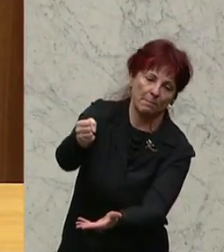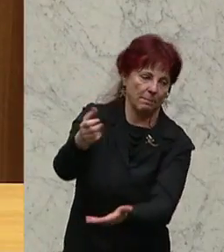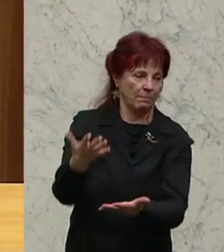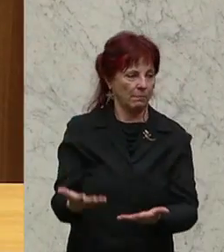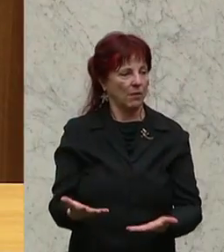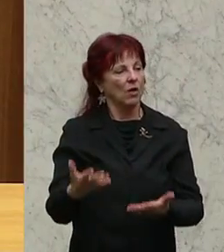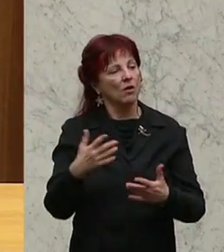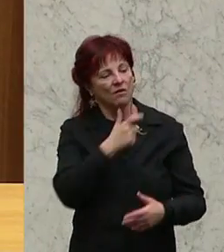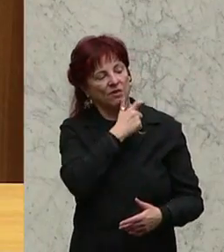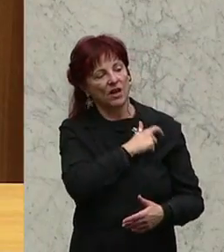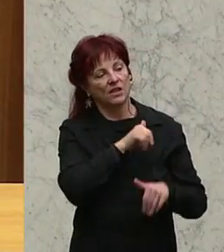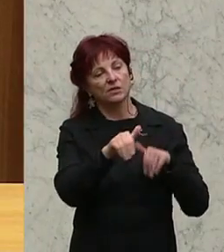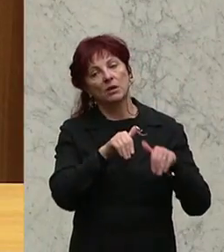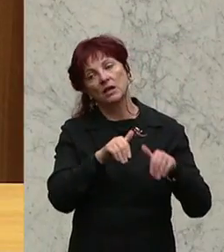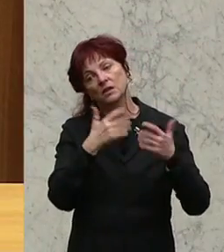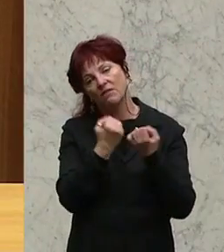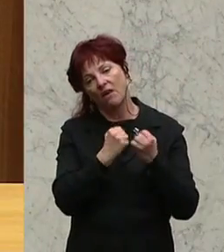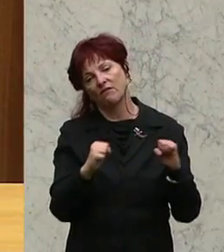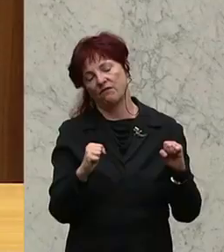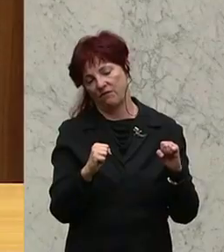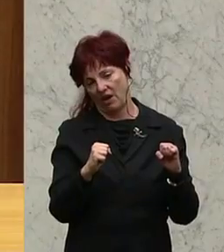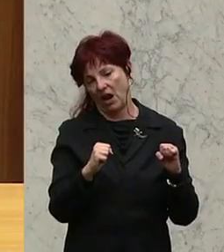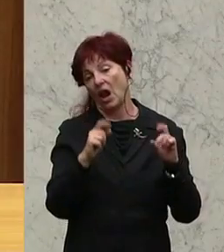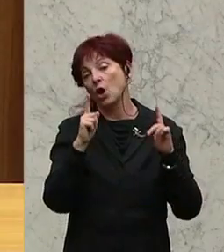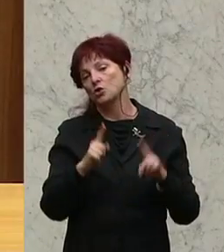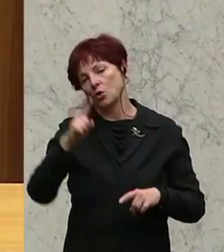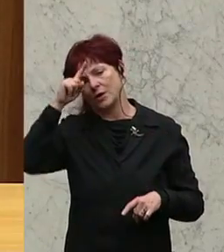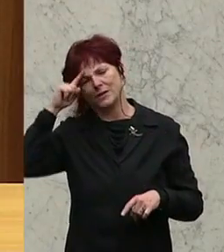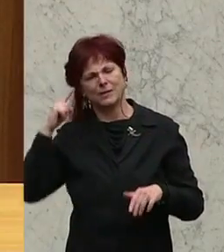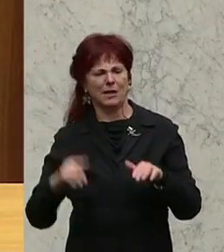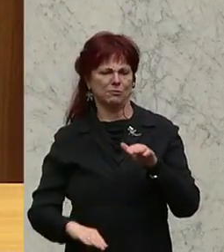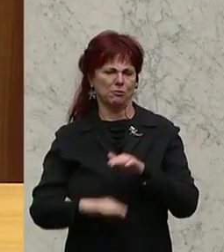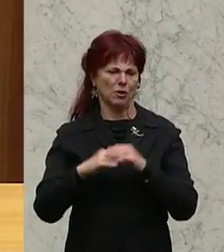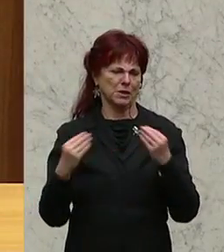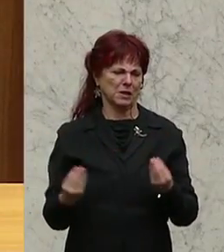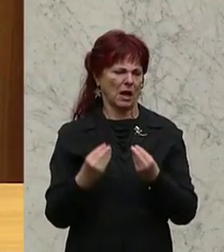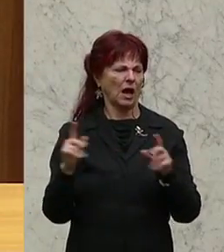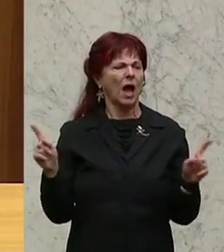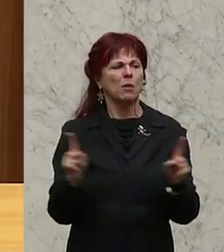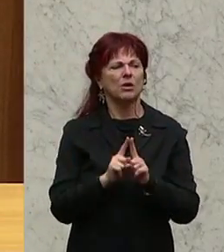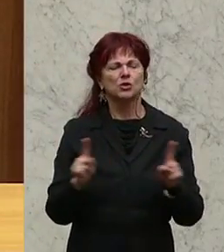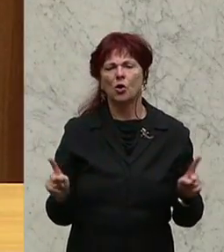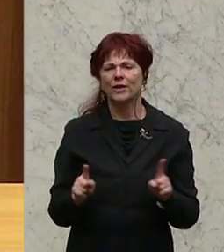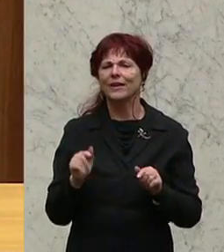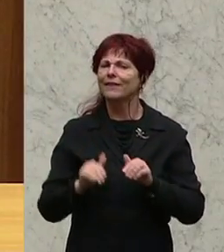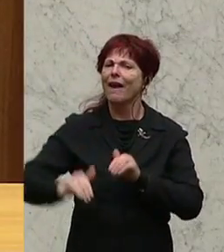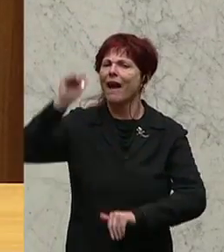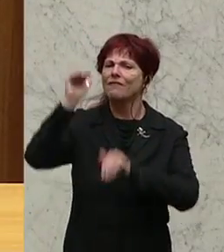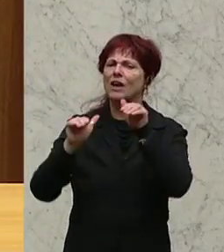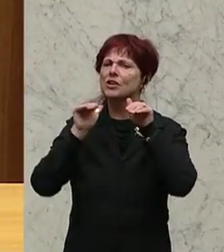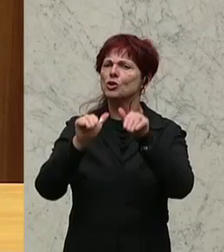den Finanzminister verwendet werden, für sinnvolle Sachen, aber nicht zur Vermeidung des Erwachsenenschutzgesetzes. Dankeschön.